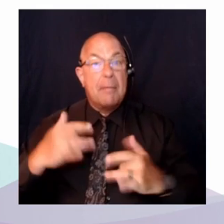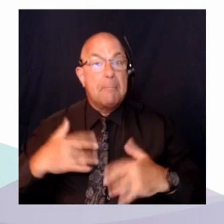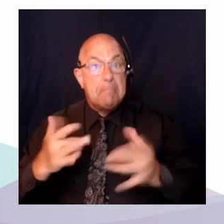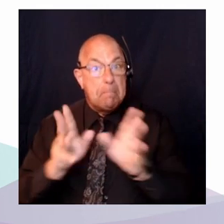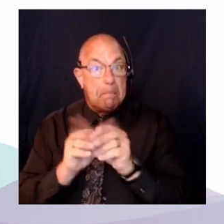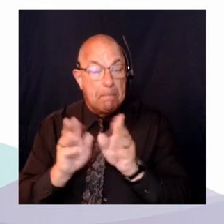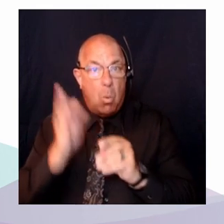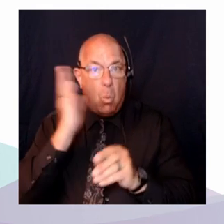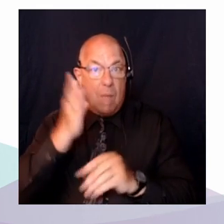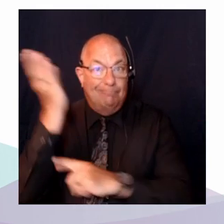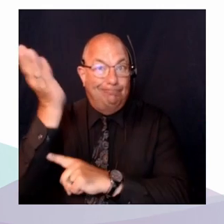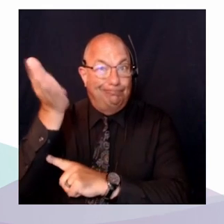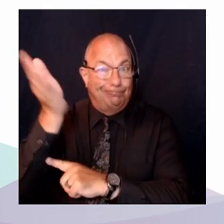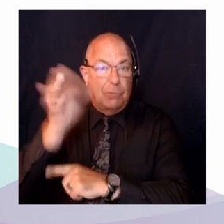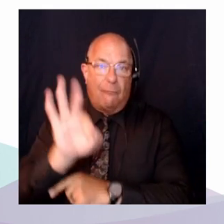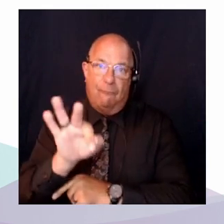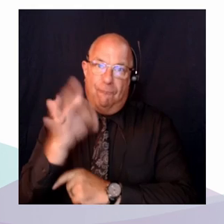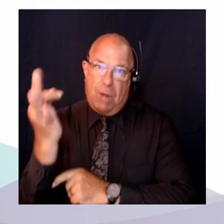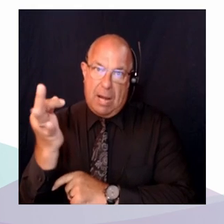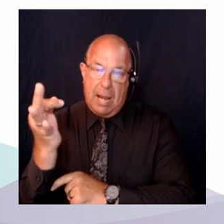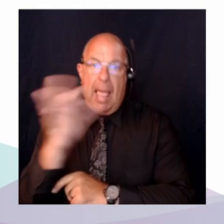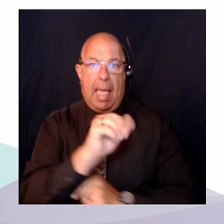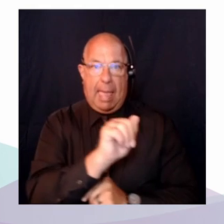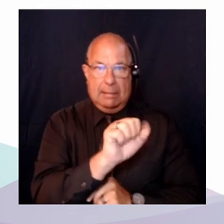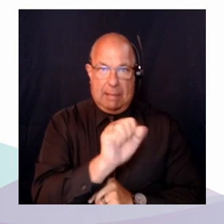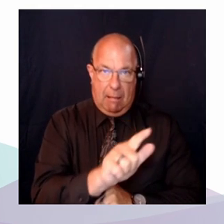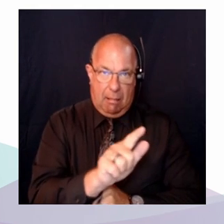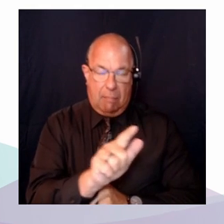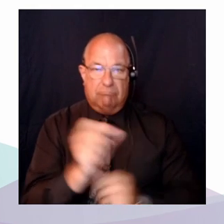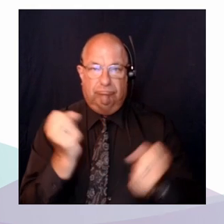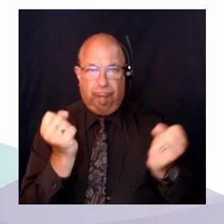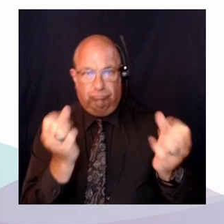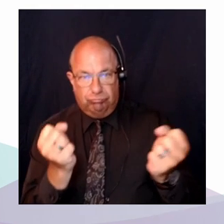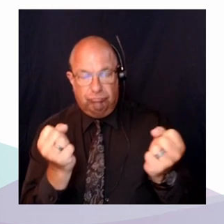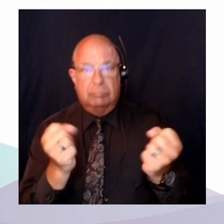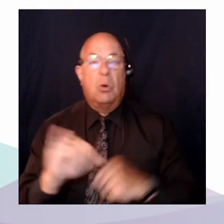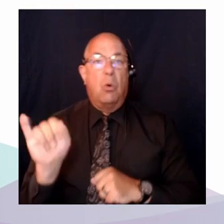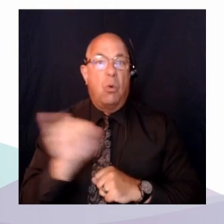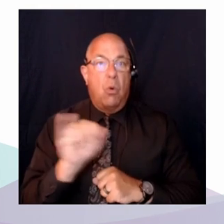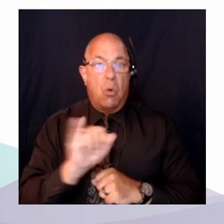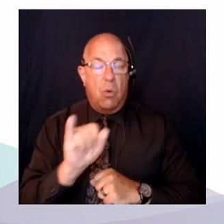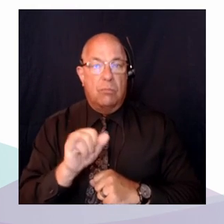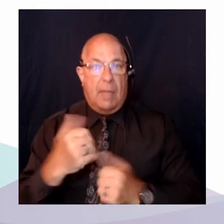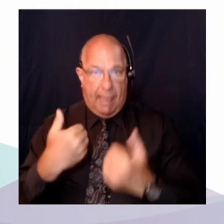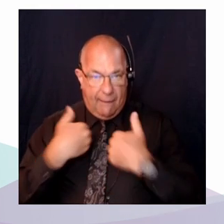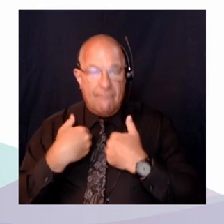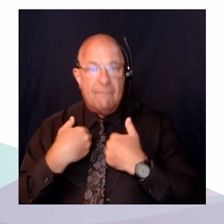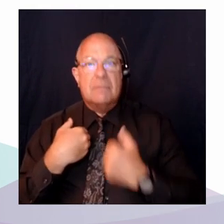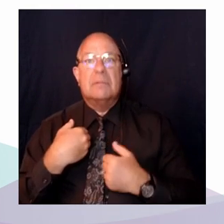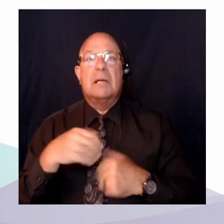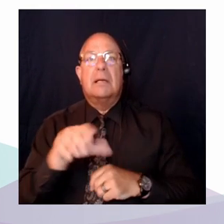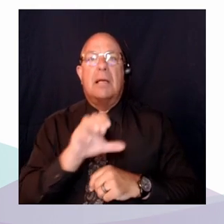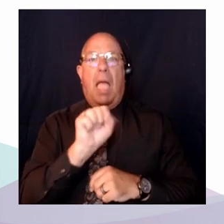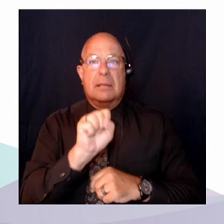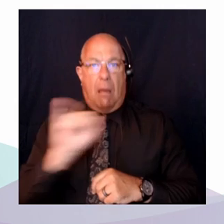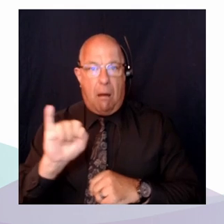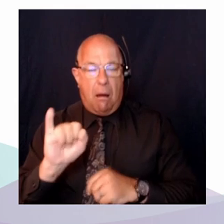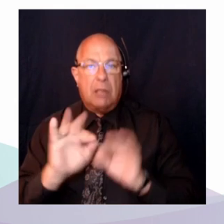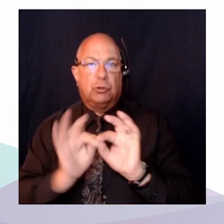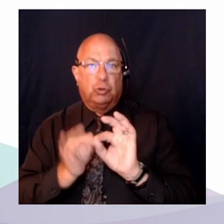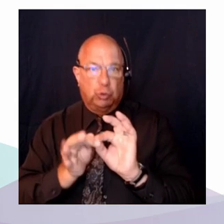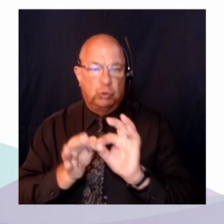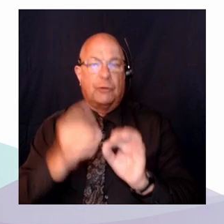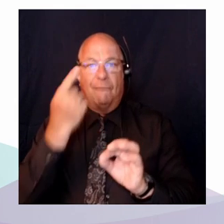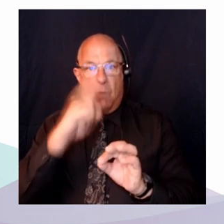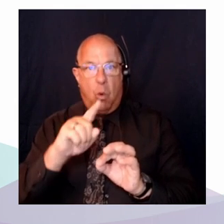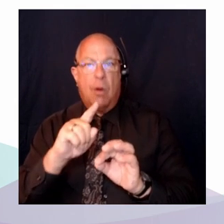signes américaines. Nous avons également prévu une interprétation simultanée en anglais ainsi qu'un sous-titrage